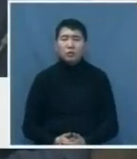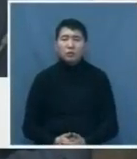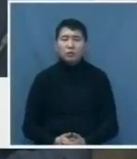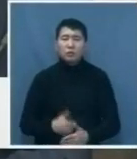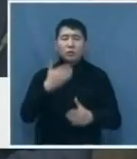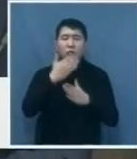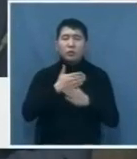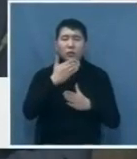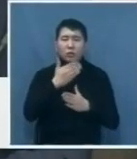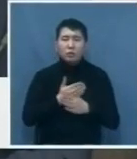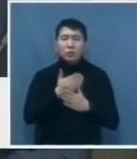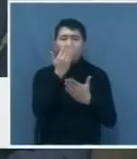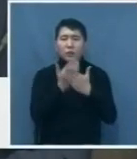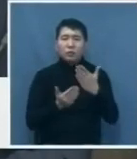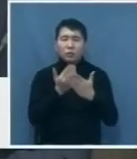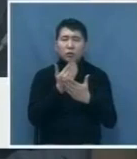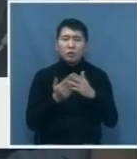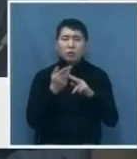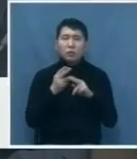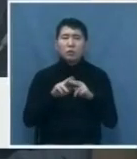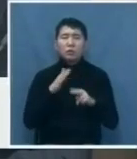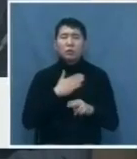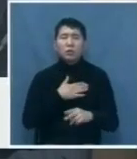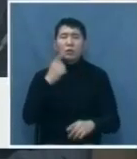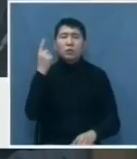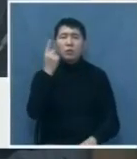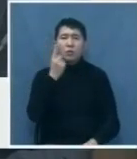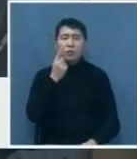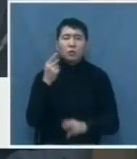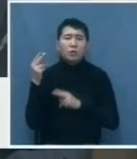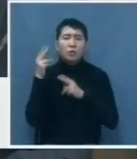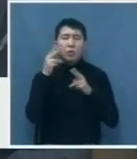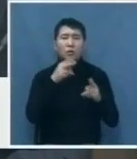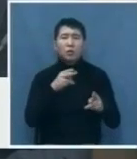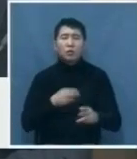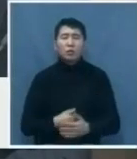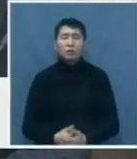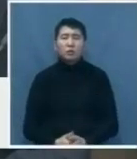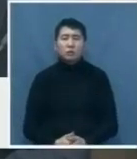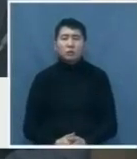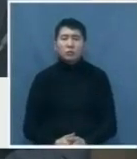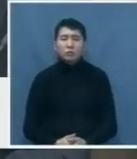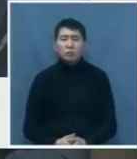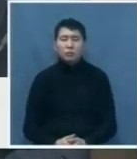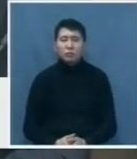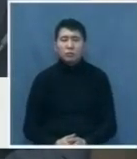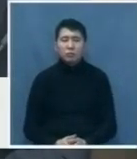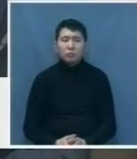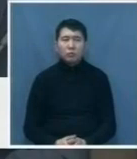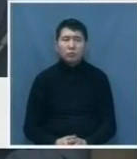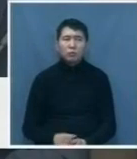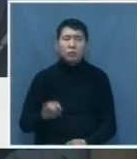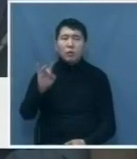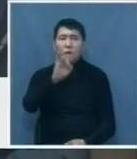помогать, консультировать. Это наша первая такая поездка, моя первая поездка в регионы.